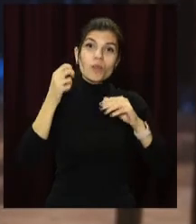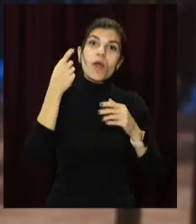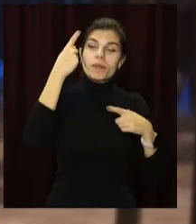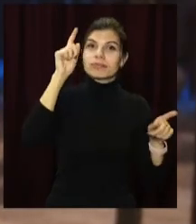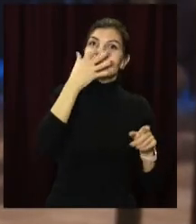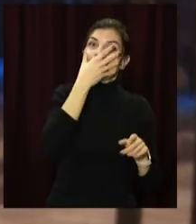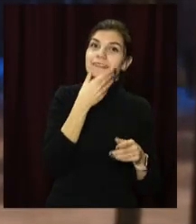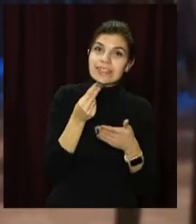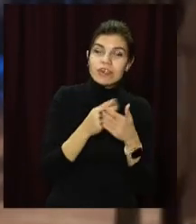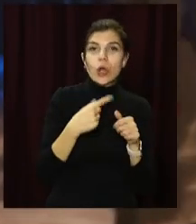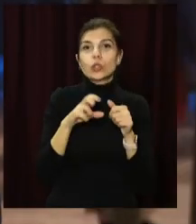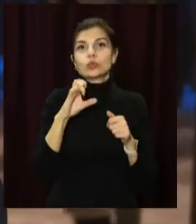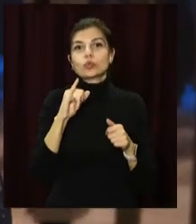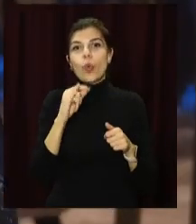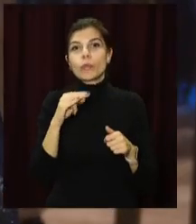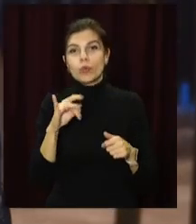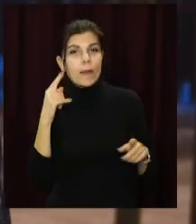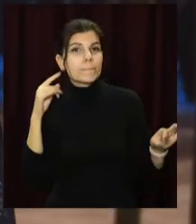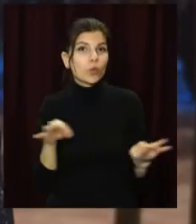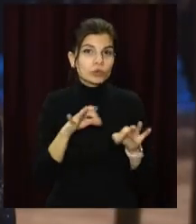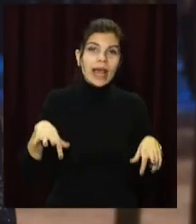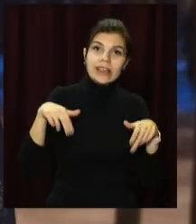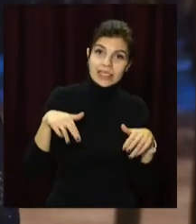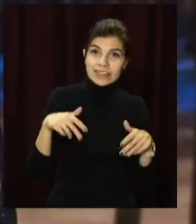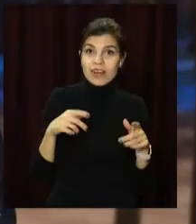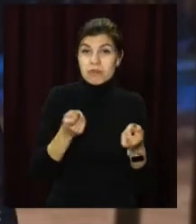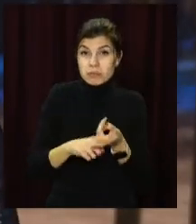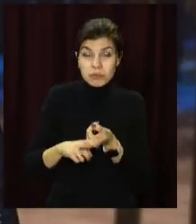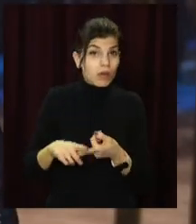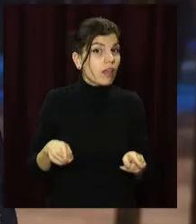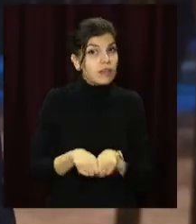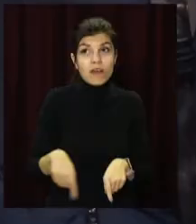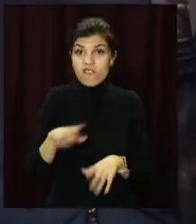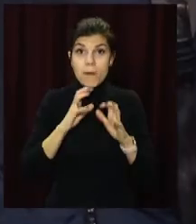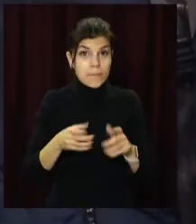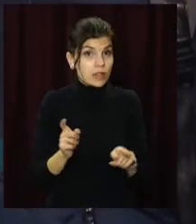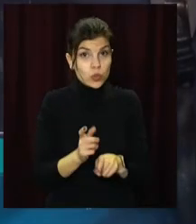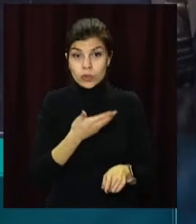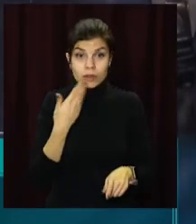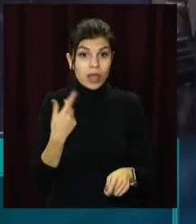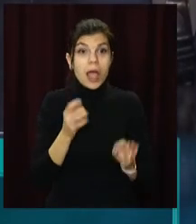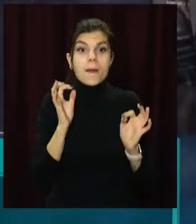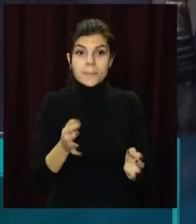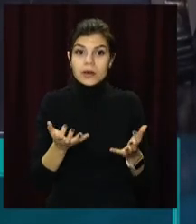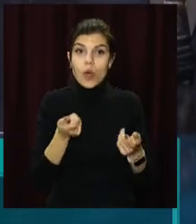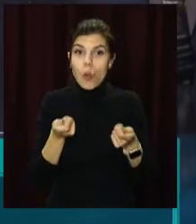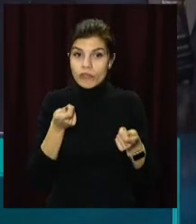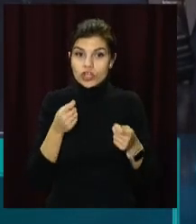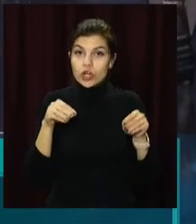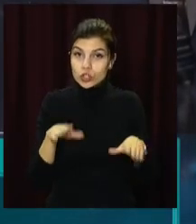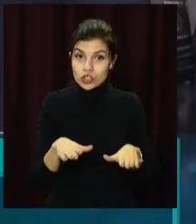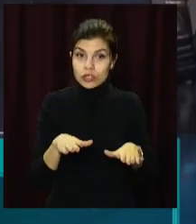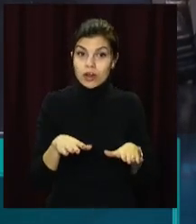произведення, скульптурні, музикальні, танцевальні. Такого теж немає нигде більше в світі. Правильність прийнятих управлінняських